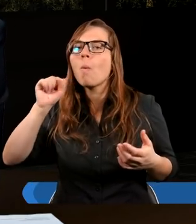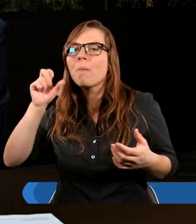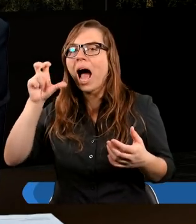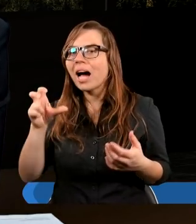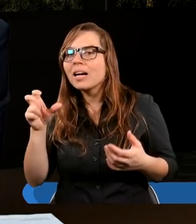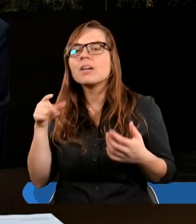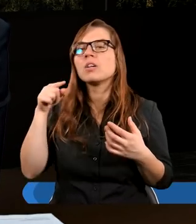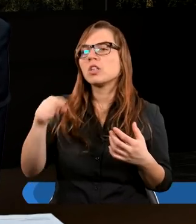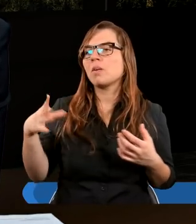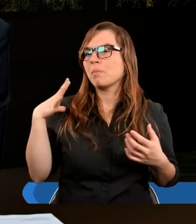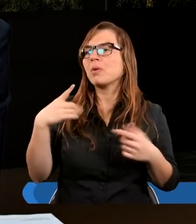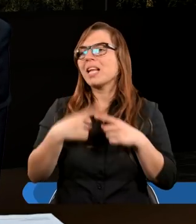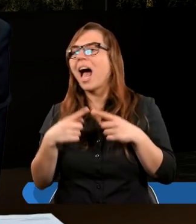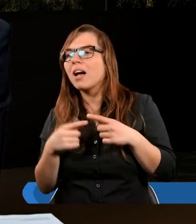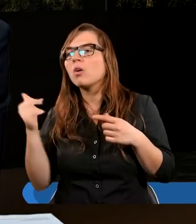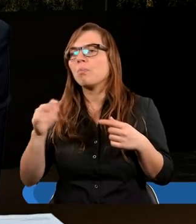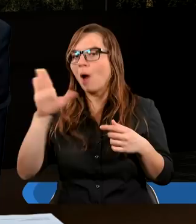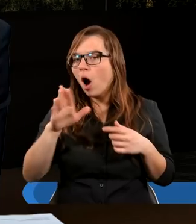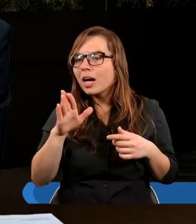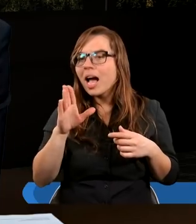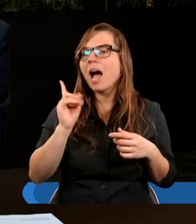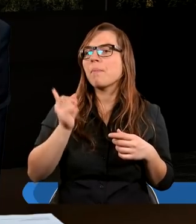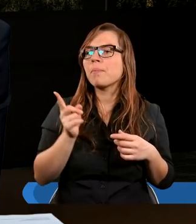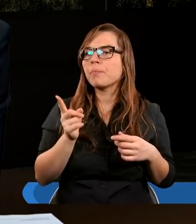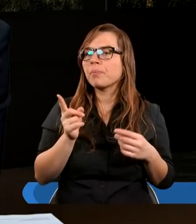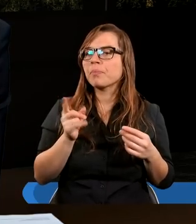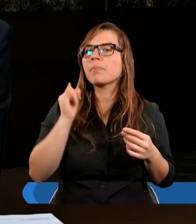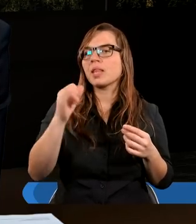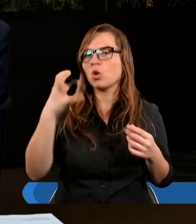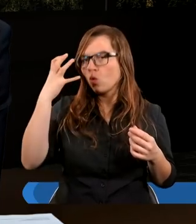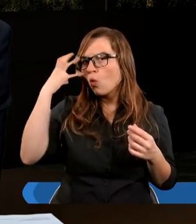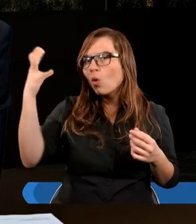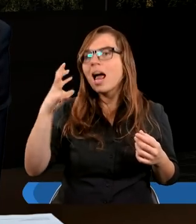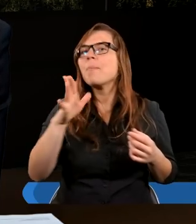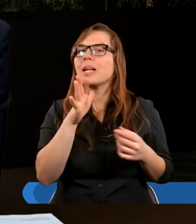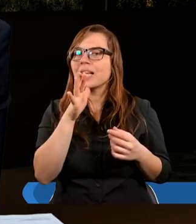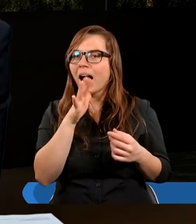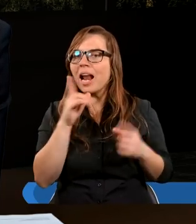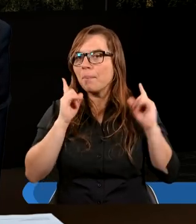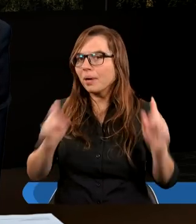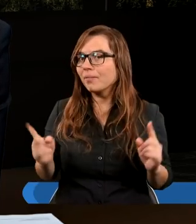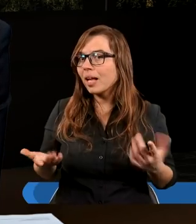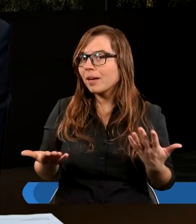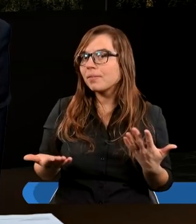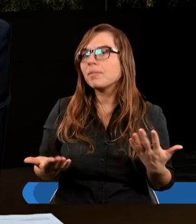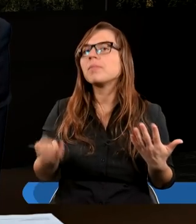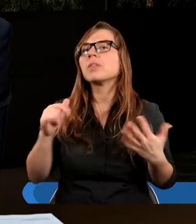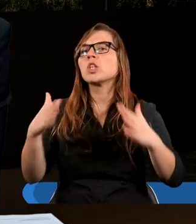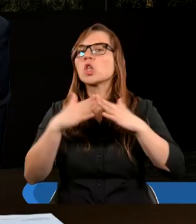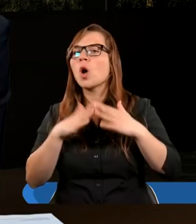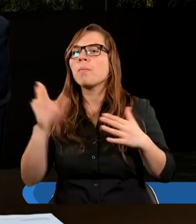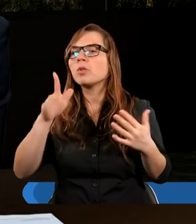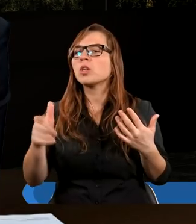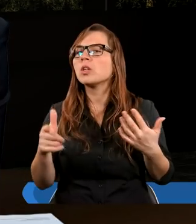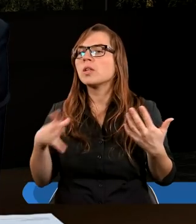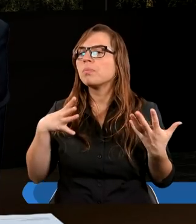ludem. Czyli On był zarazem i Bogiem, i królem Izraela, prawda, i On był jedynym